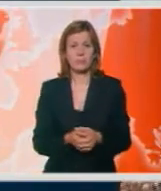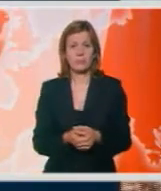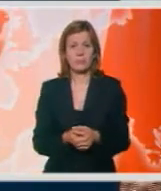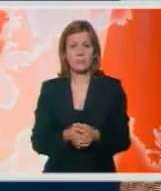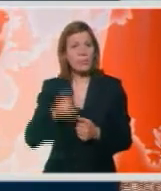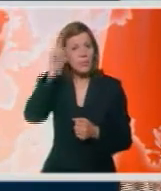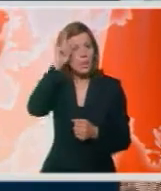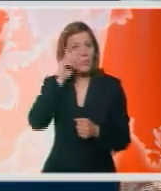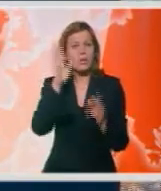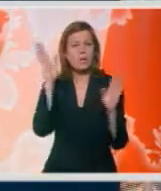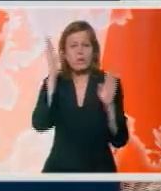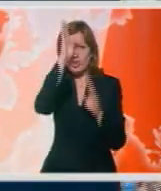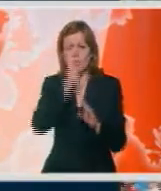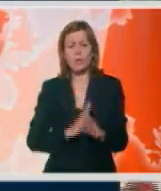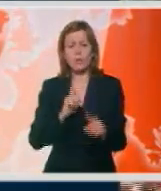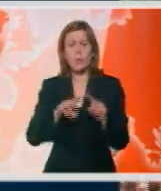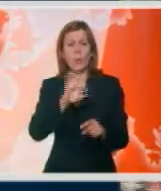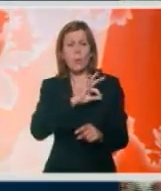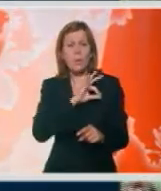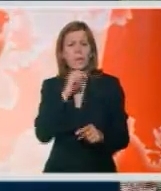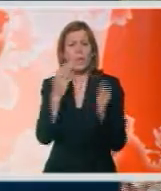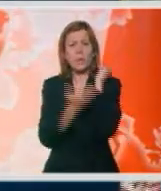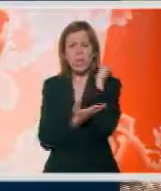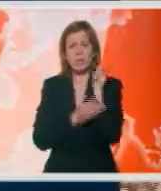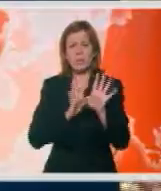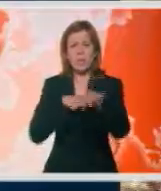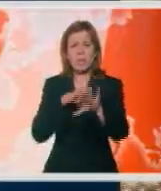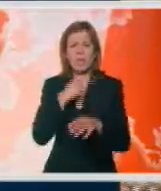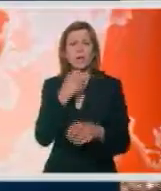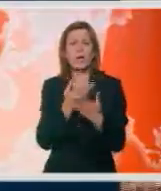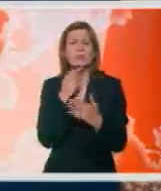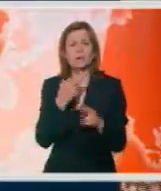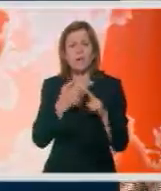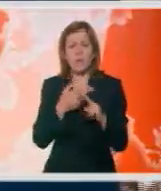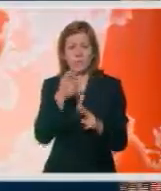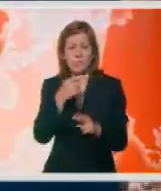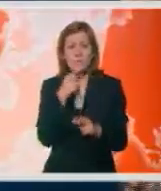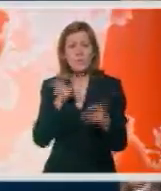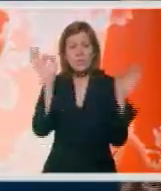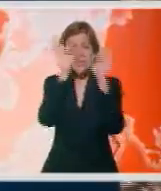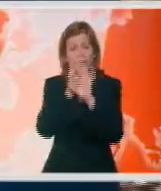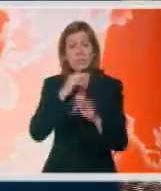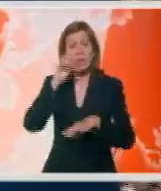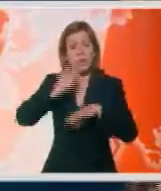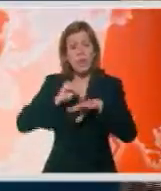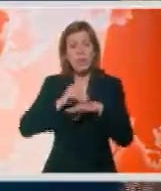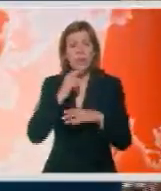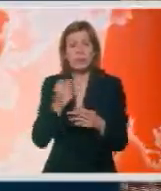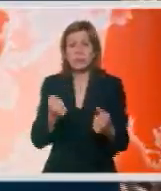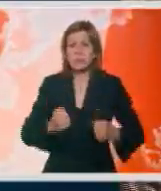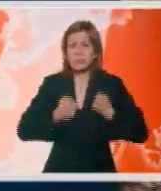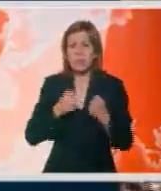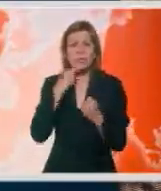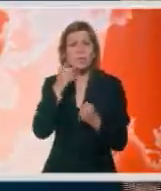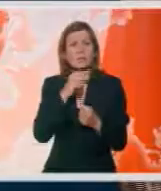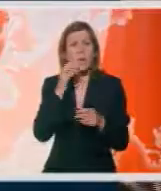Nemačka je u šoku zbog mrtvih i povređenih u Stampedu na Parade Ljubavi. Lideri Nemačke u porukama saučešća takođe su šokirani činjenicom da ove